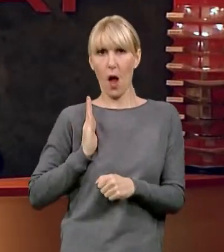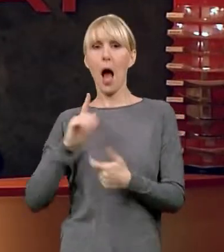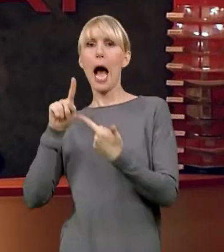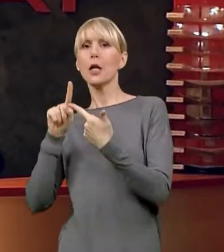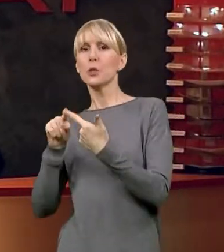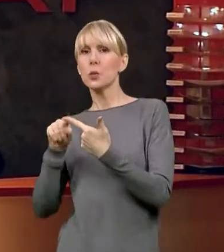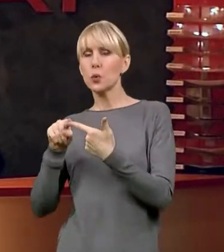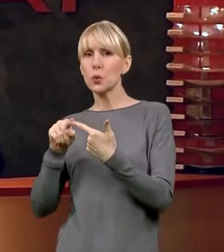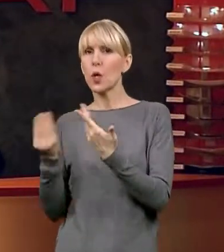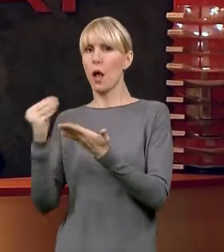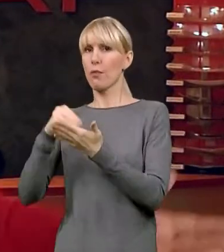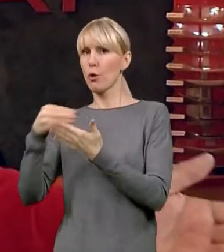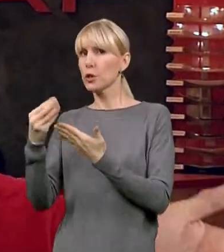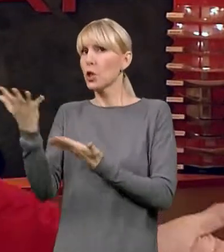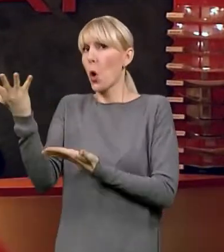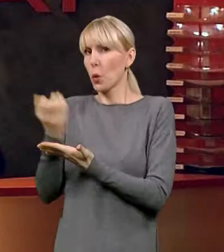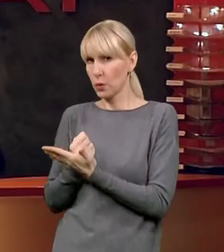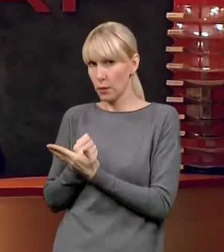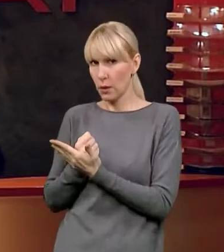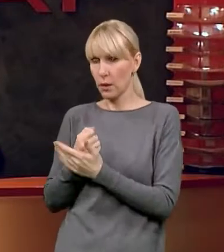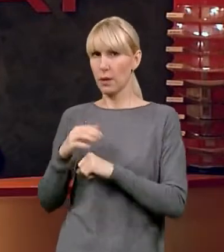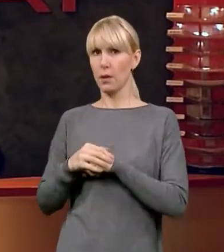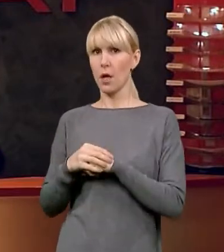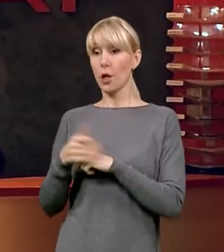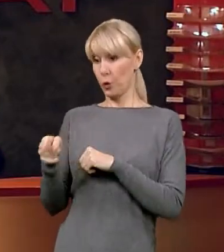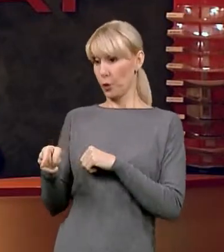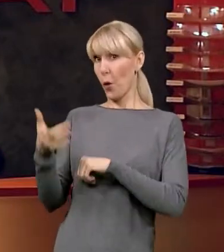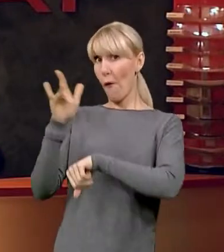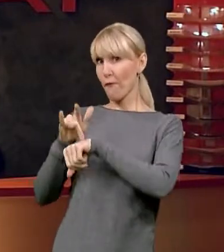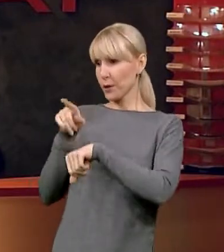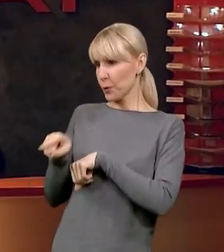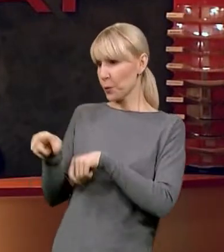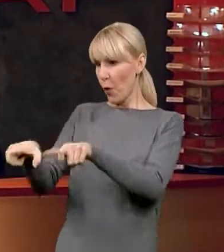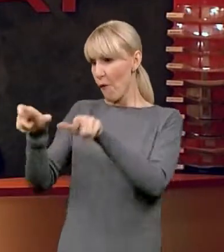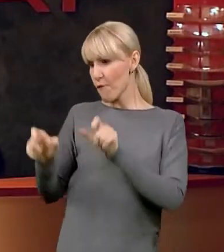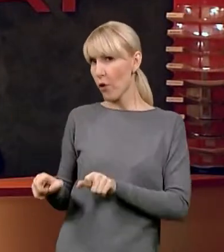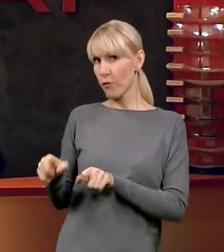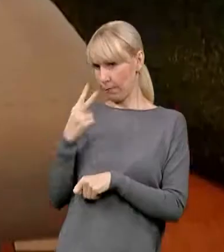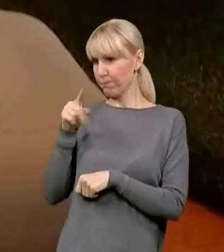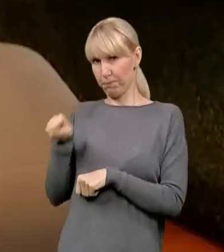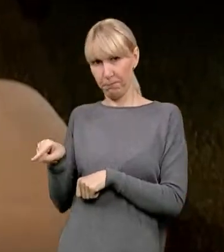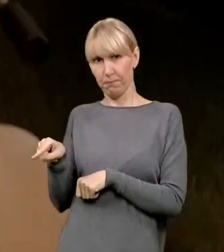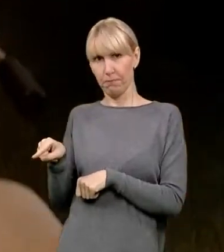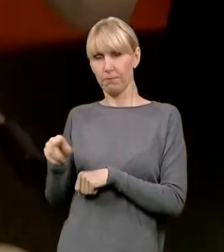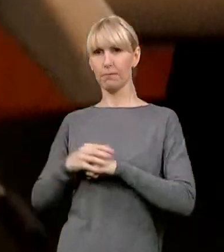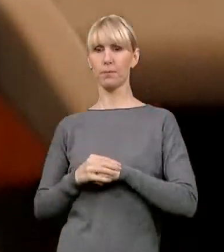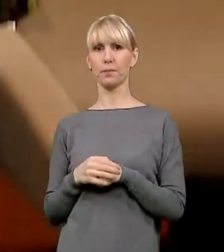druga dotacja, którą otrzymaliśmy jest jej wynikiem ten fotel, który tutaj mamy obok siebie.